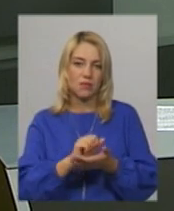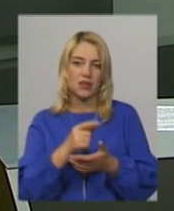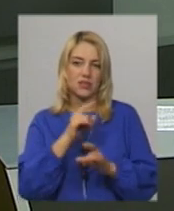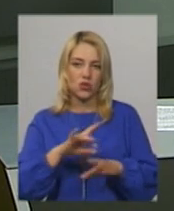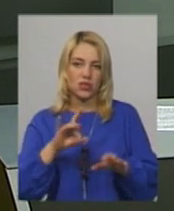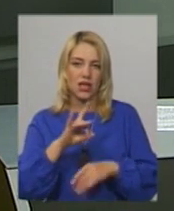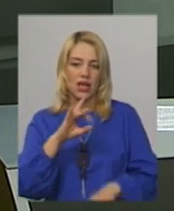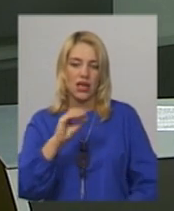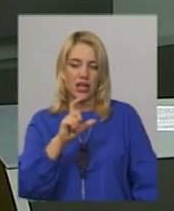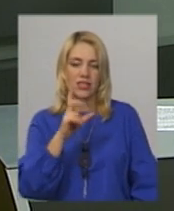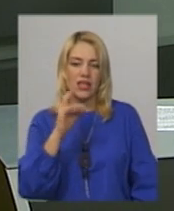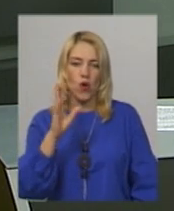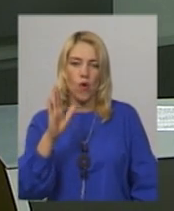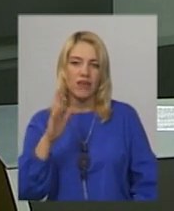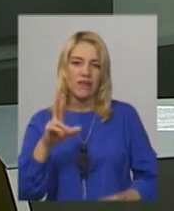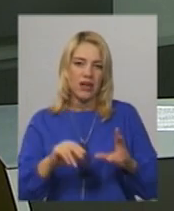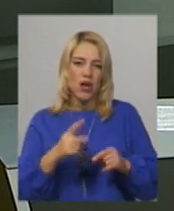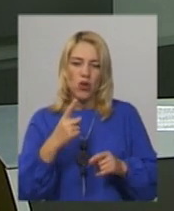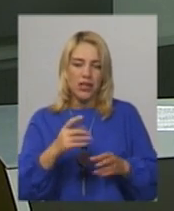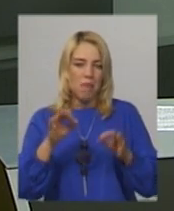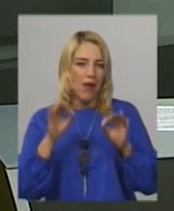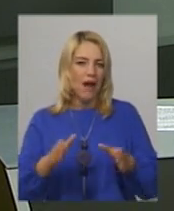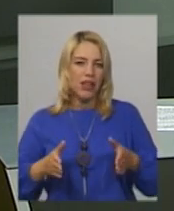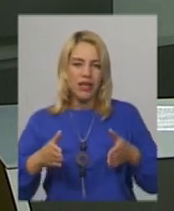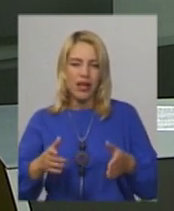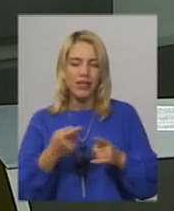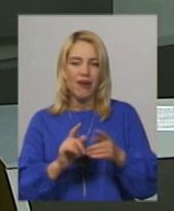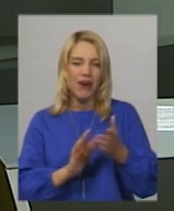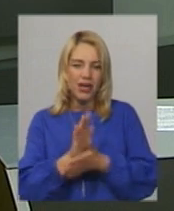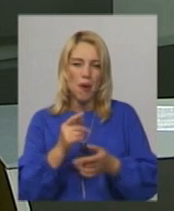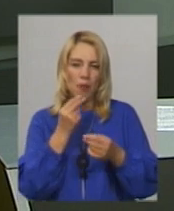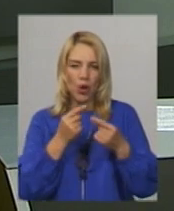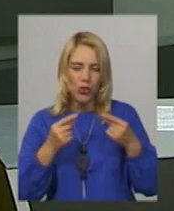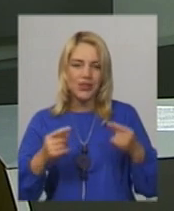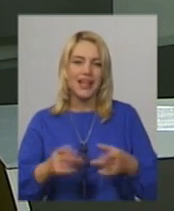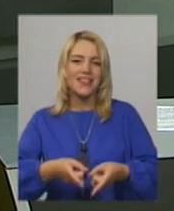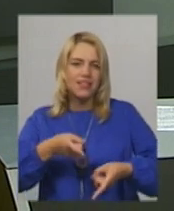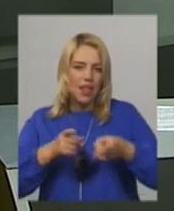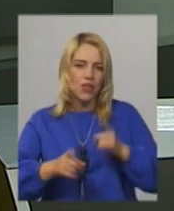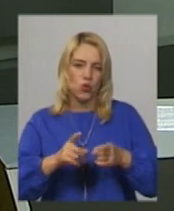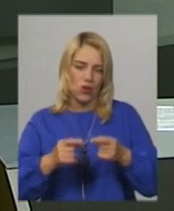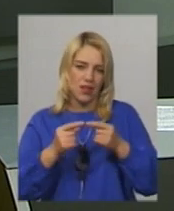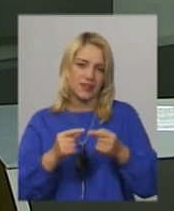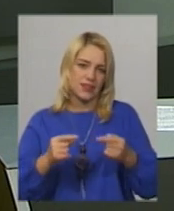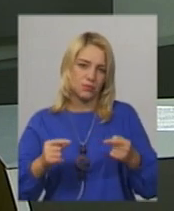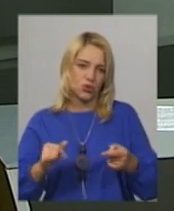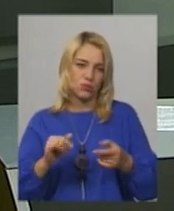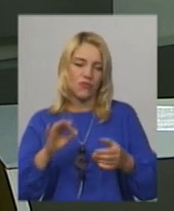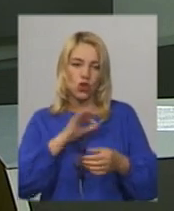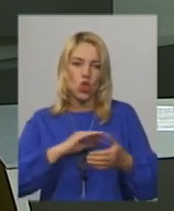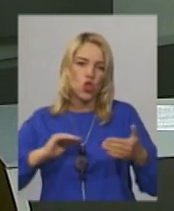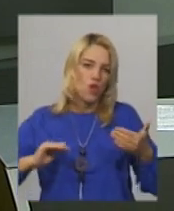каже Юрій Резніков. І вважає, що єдиним вірним шляхом є вирощування продукції натуральним способом із використанням новітних